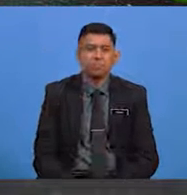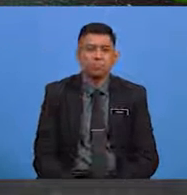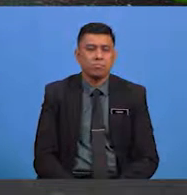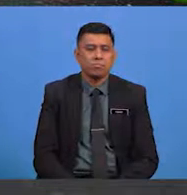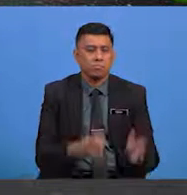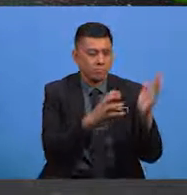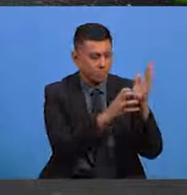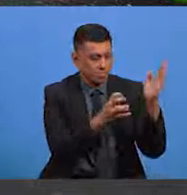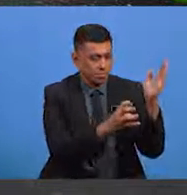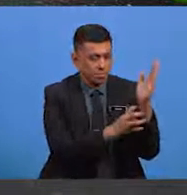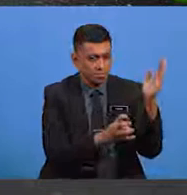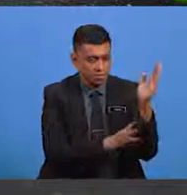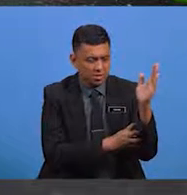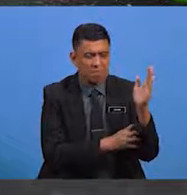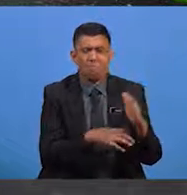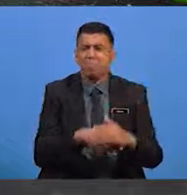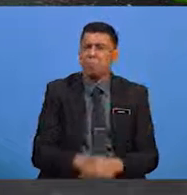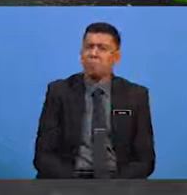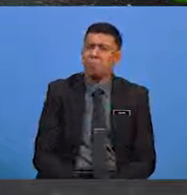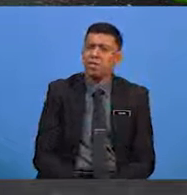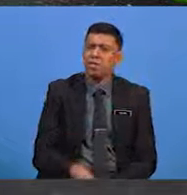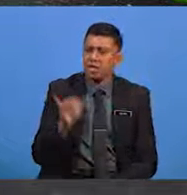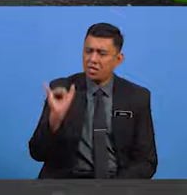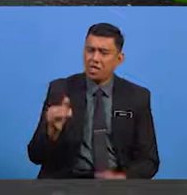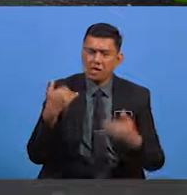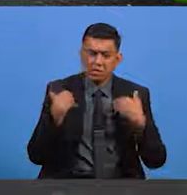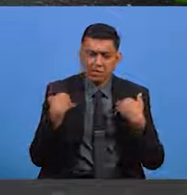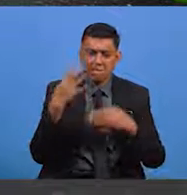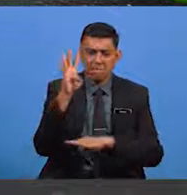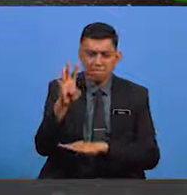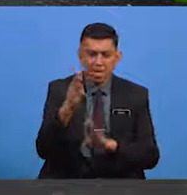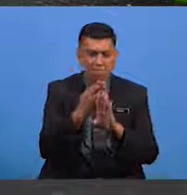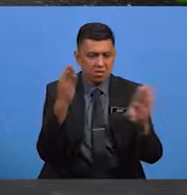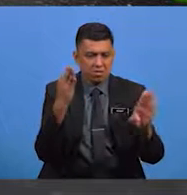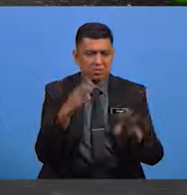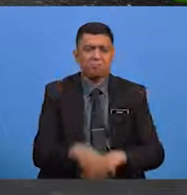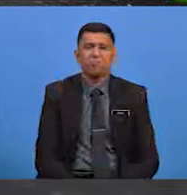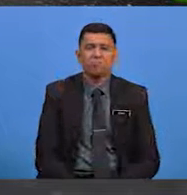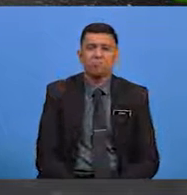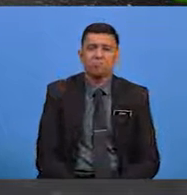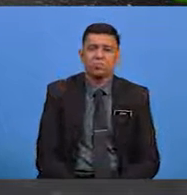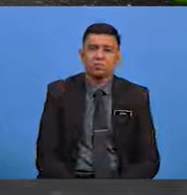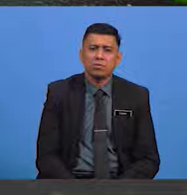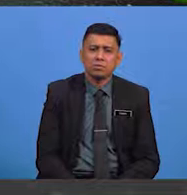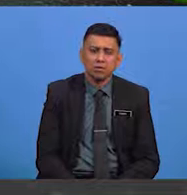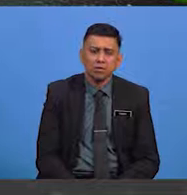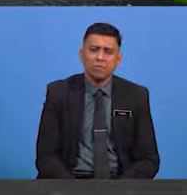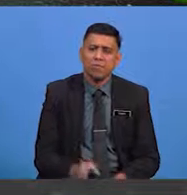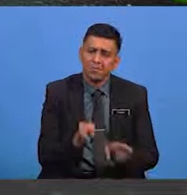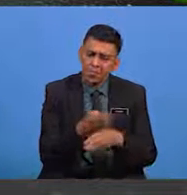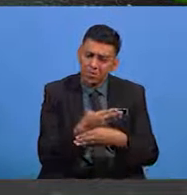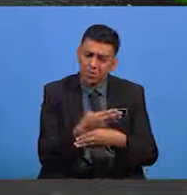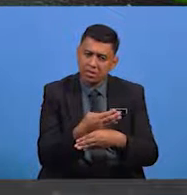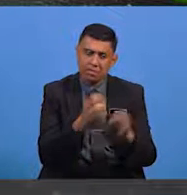pantun yang paling umum ialah yang mempunyai 4 baris serangkap Perbentukan rangkap